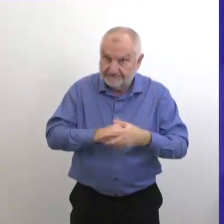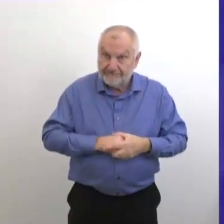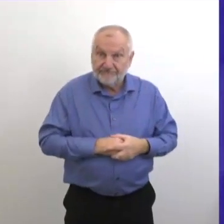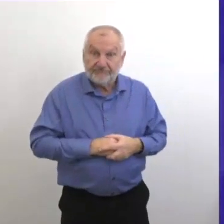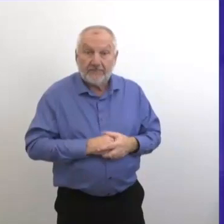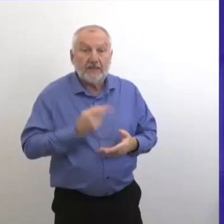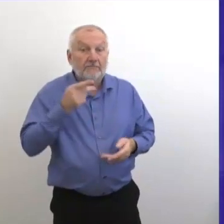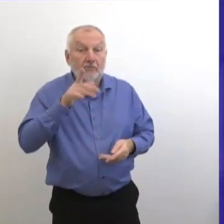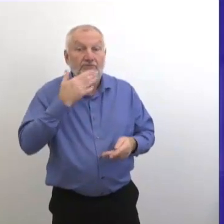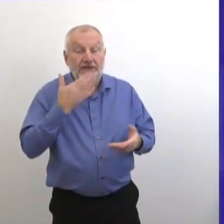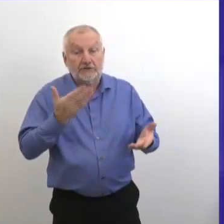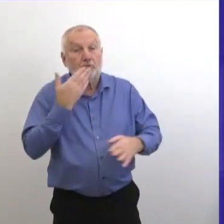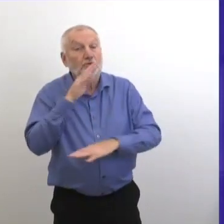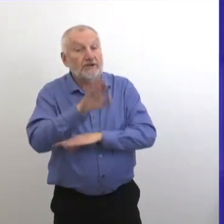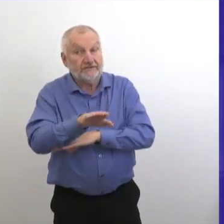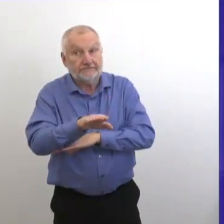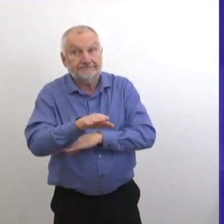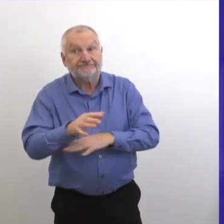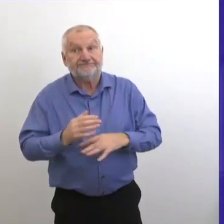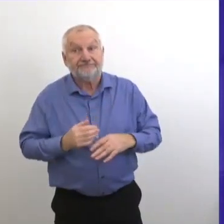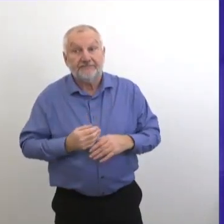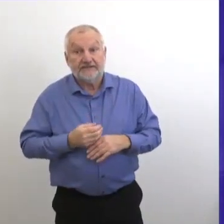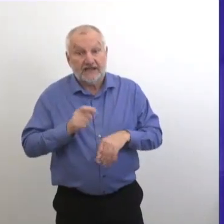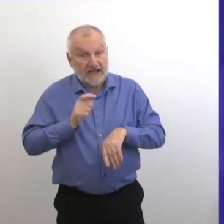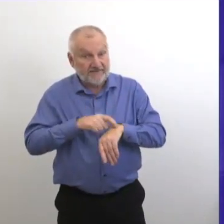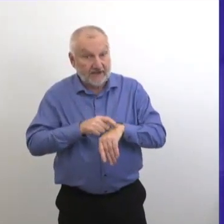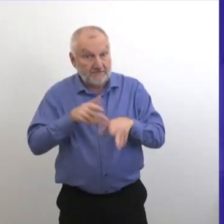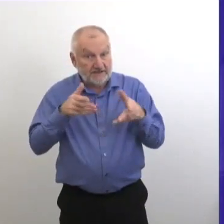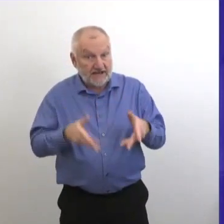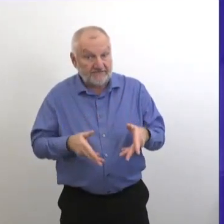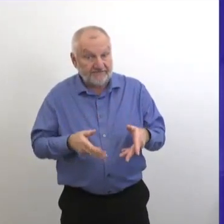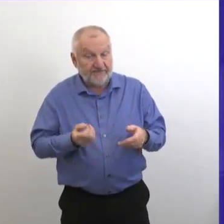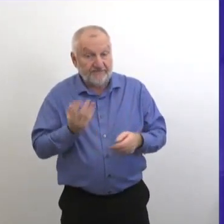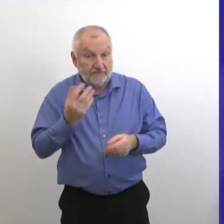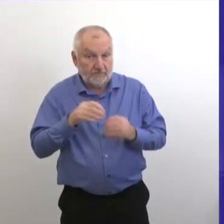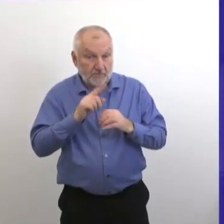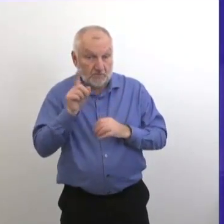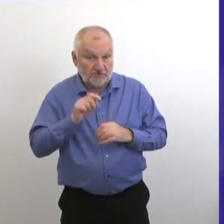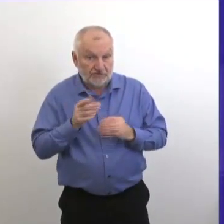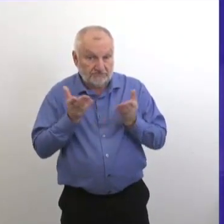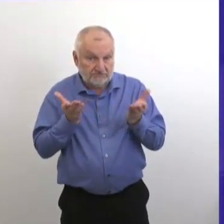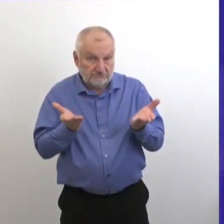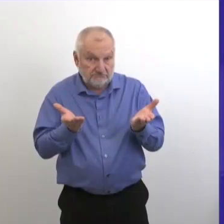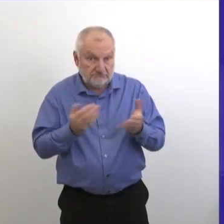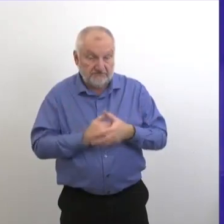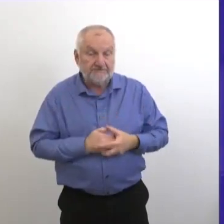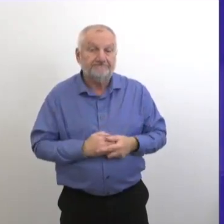Merci. Il nous reste un peu de temps pour juste quelques questions. Alors, allez-y. Merci.